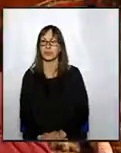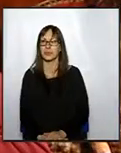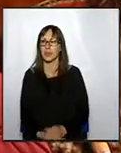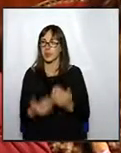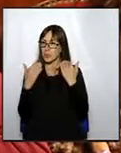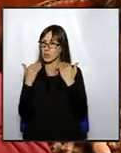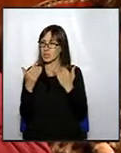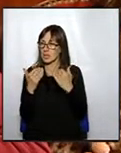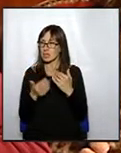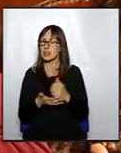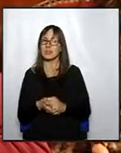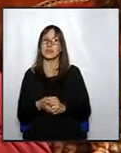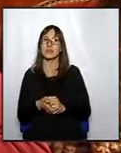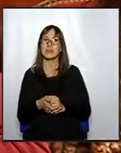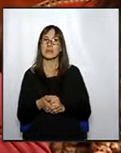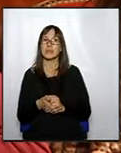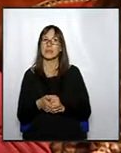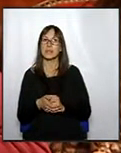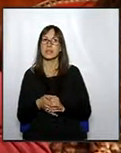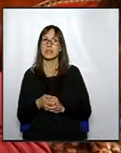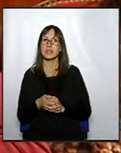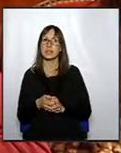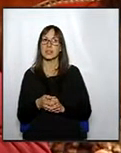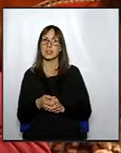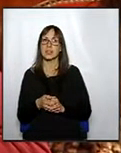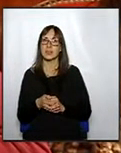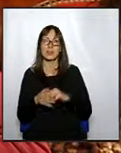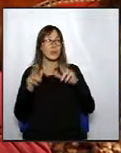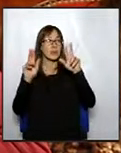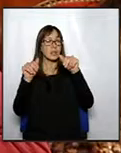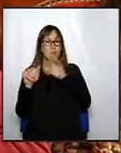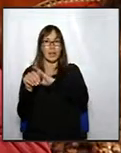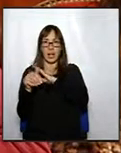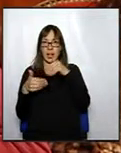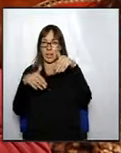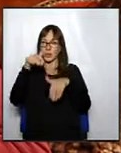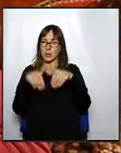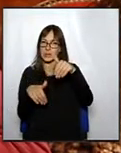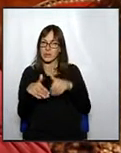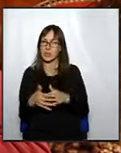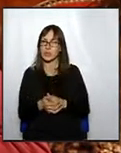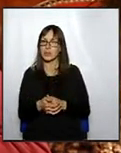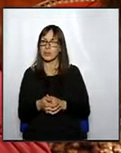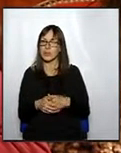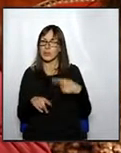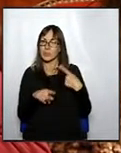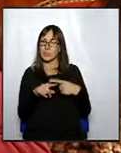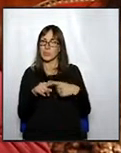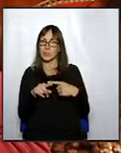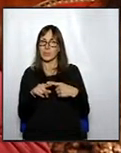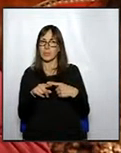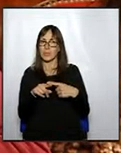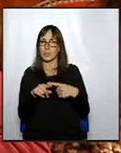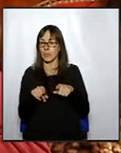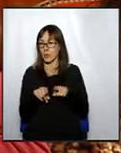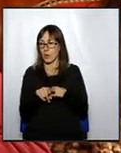gràcies doncs em sembla que passem a votació crec que com l'altre que ens han presentat